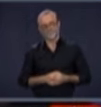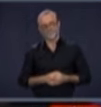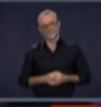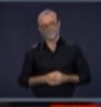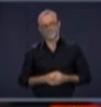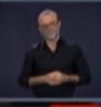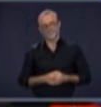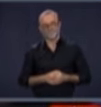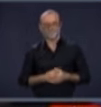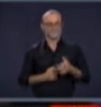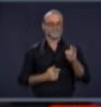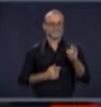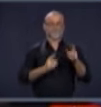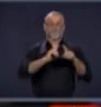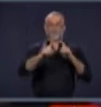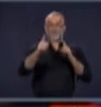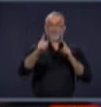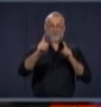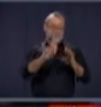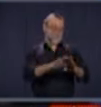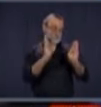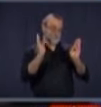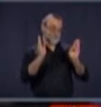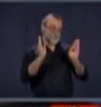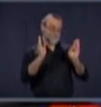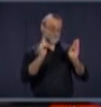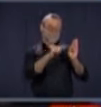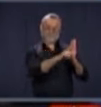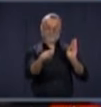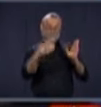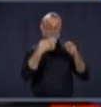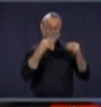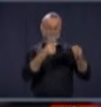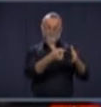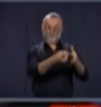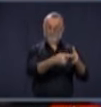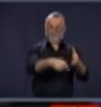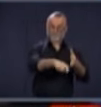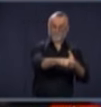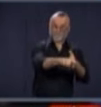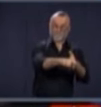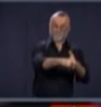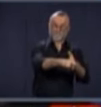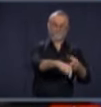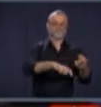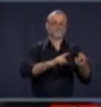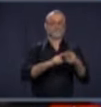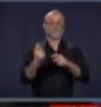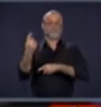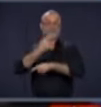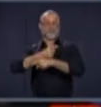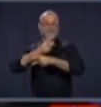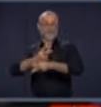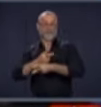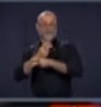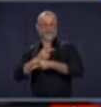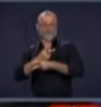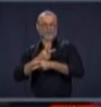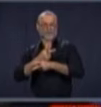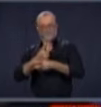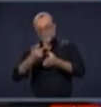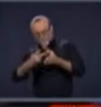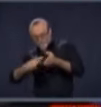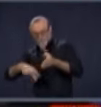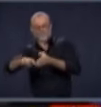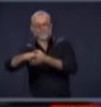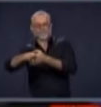ouvrons les commerces de détail la semaine prochaine. Nous allons ouvrir les services